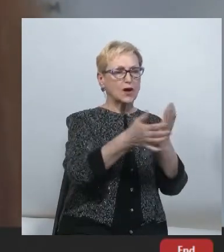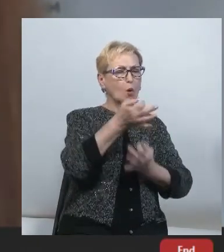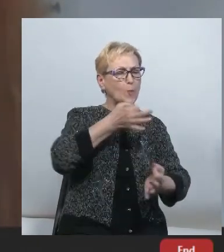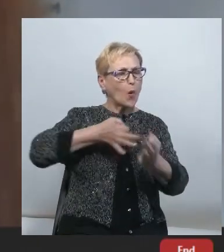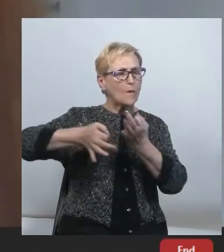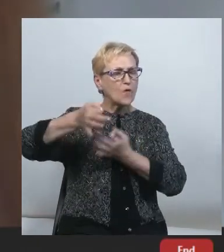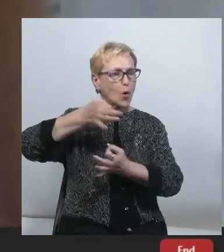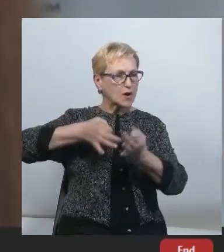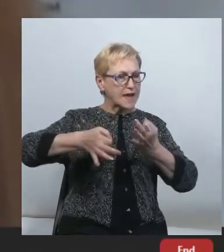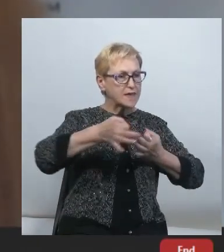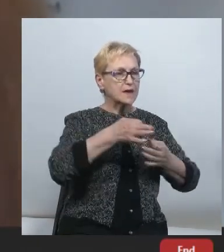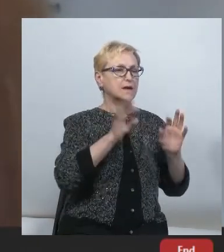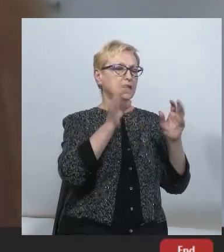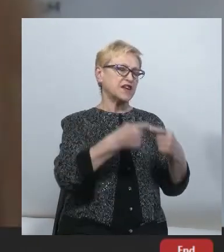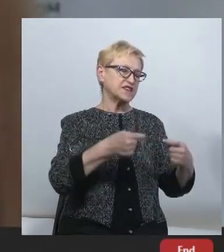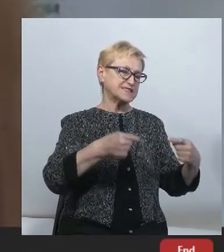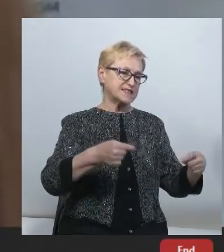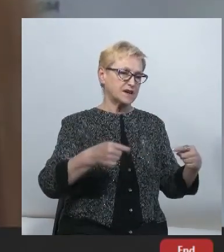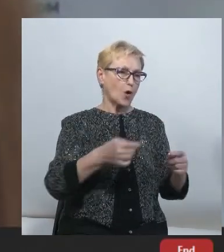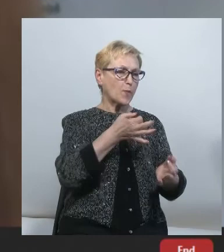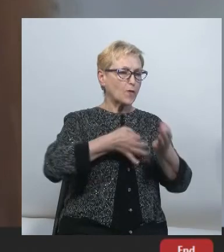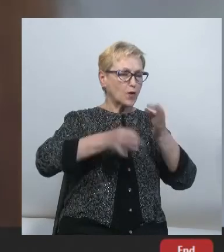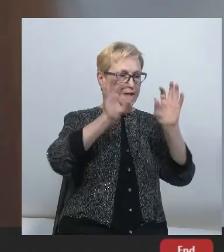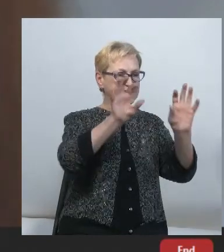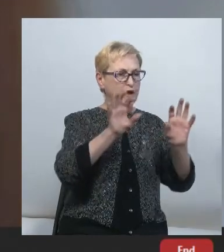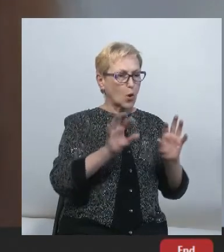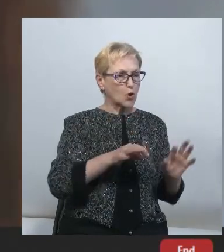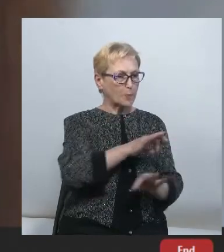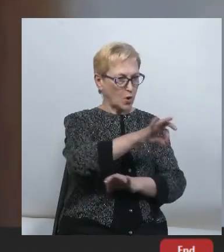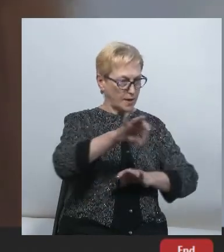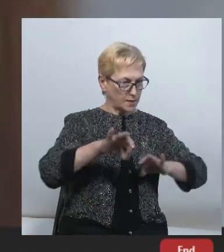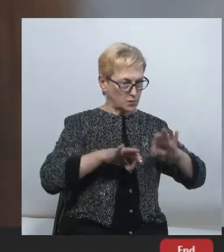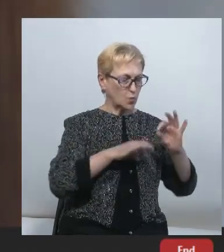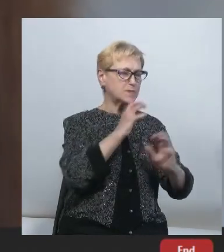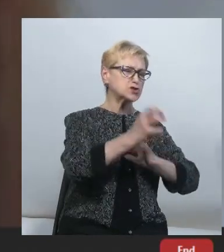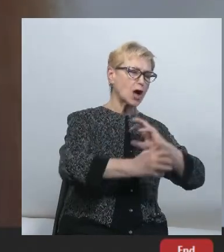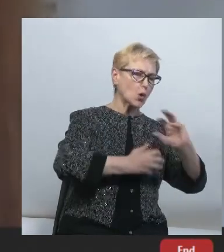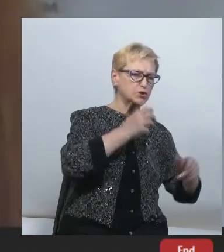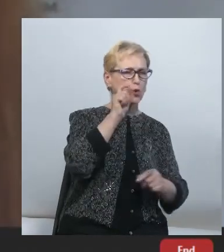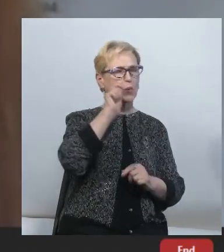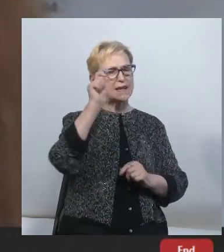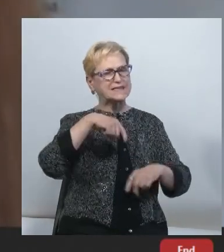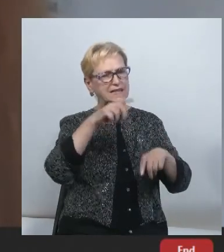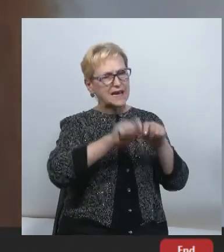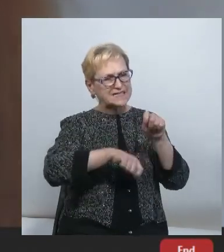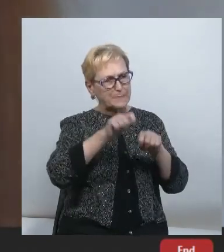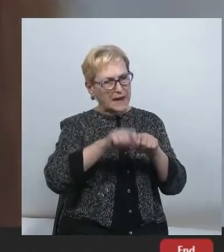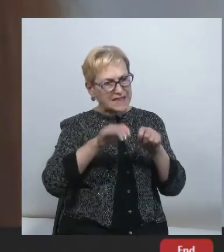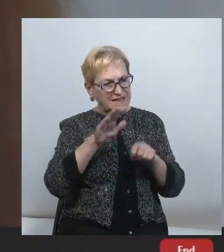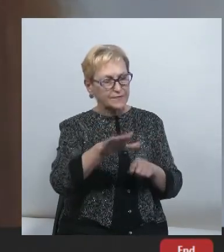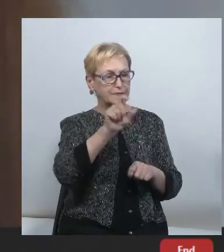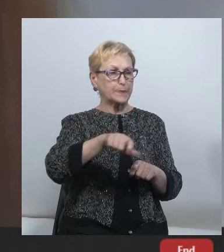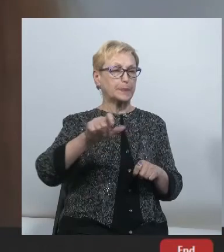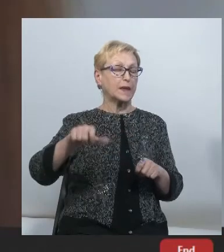різних розділів законопроекту. Також долучили до роботи міжнародних українських експертів. І провели низку